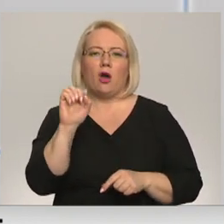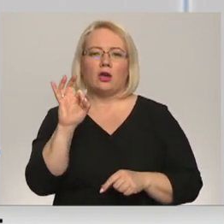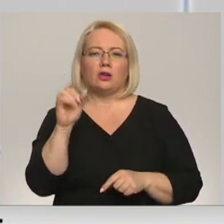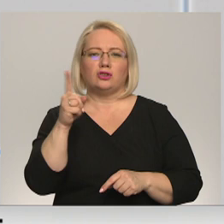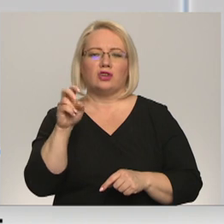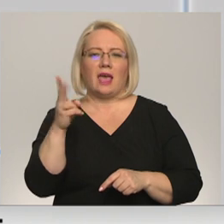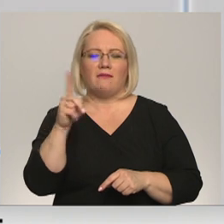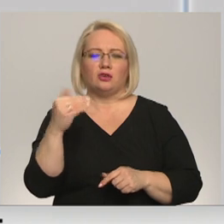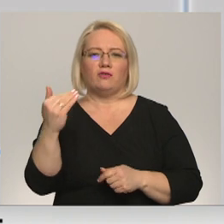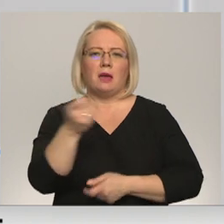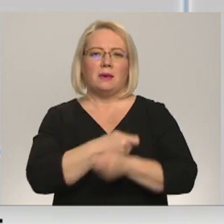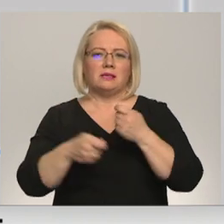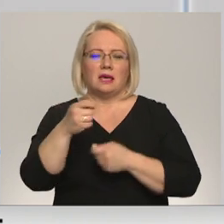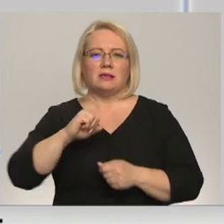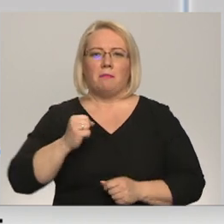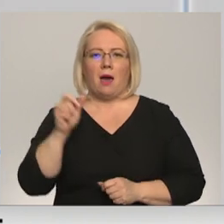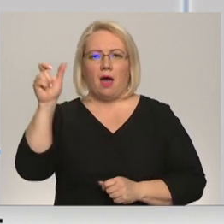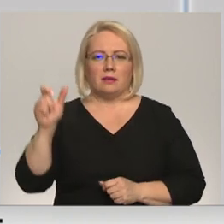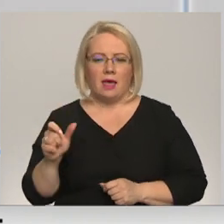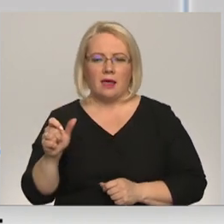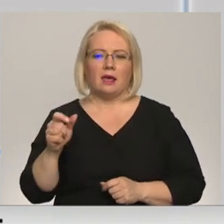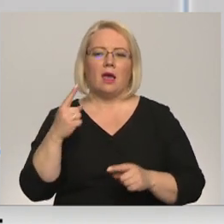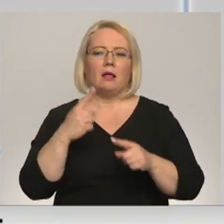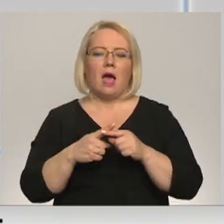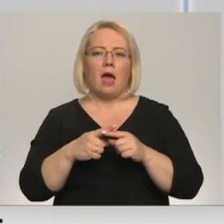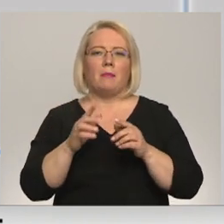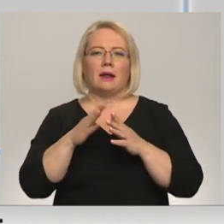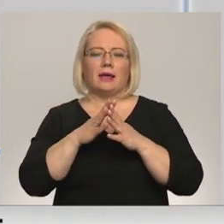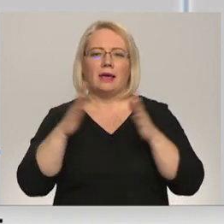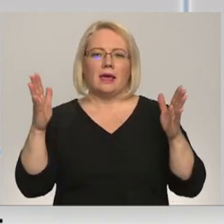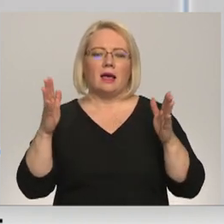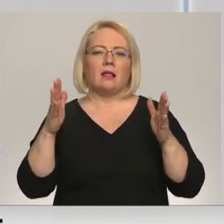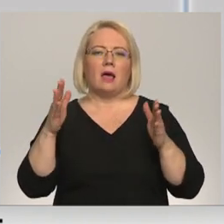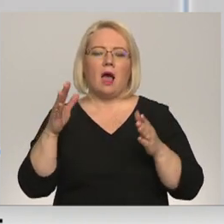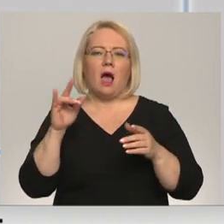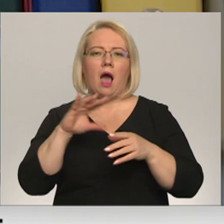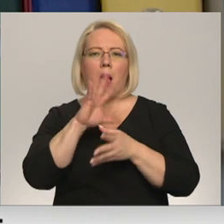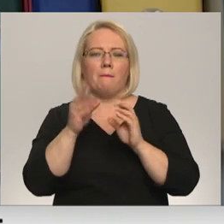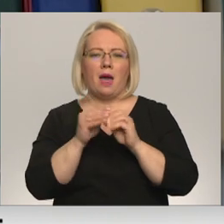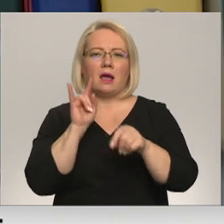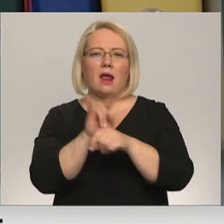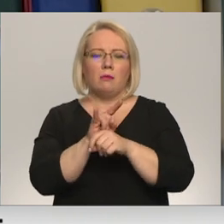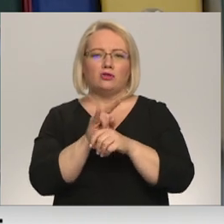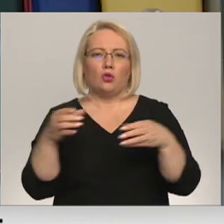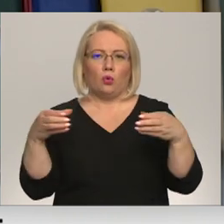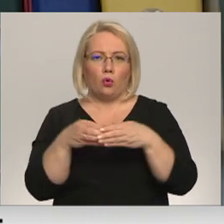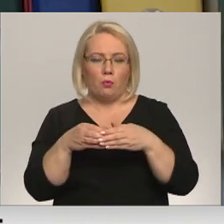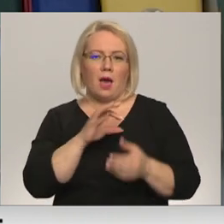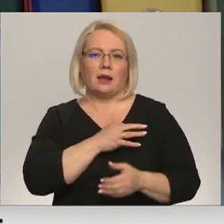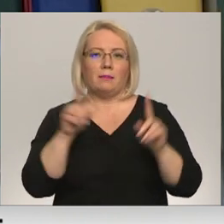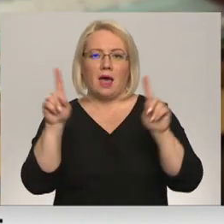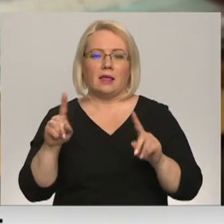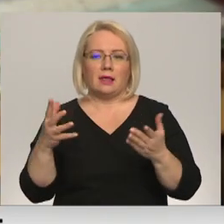biznesa partneri Andriju Natķinu par iespējumu liela apmēra krāpšanu organizētā grupā. Kriminālietā iegūtie